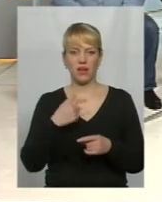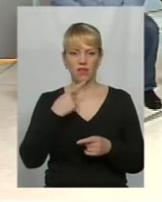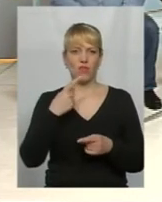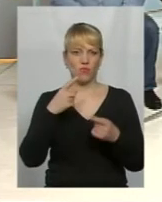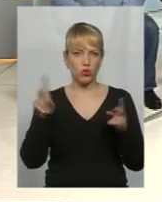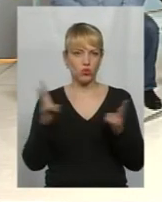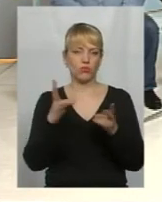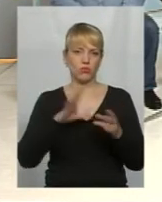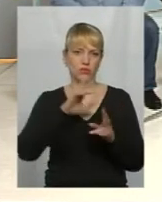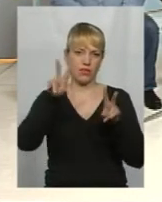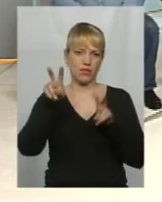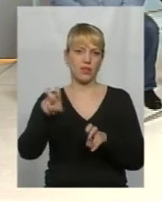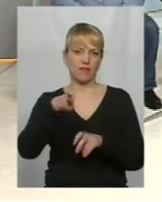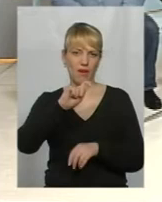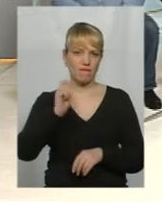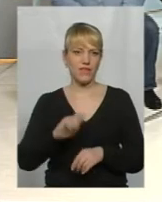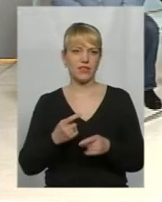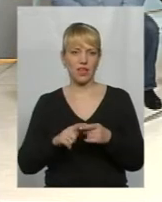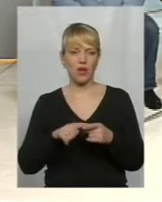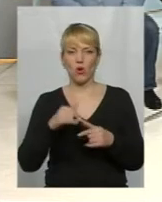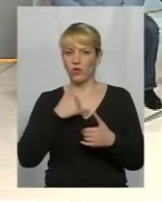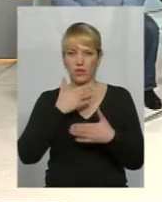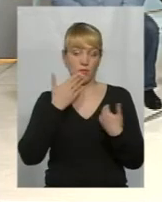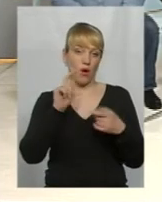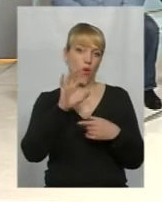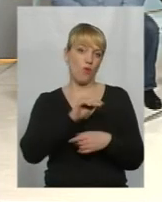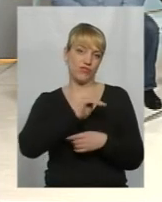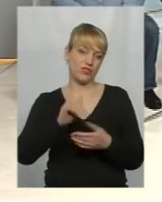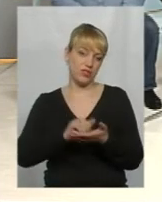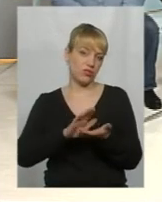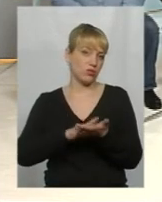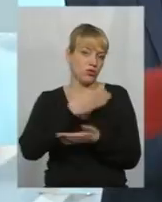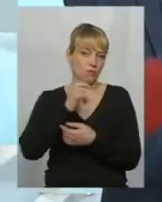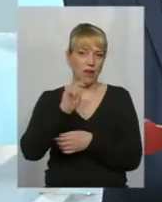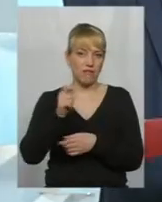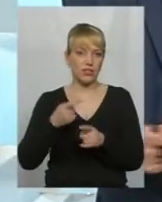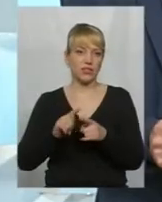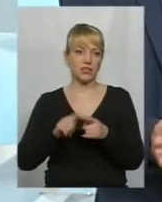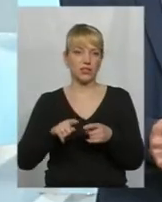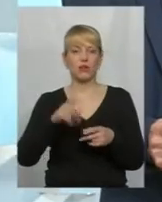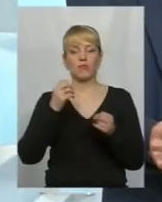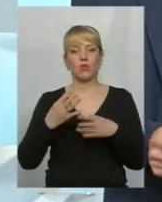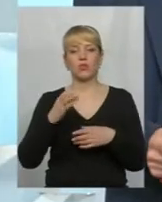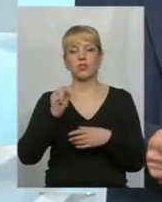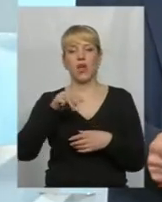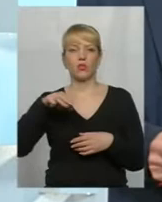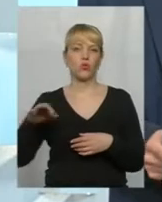офіційно в немає війни, в нас є антитерористична операція.